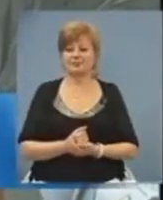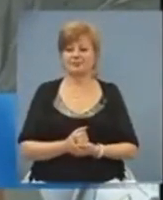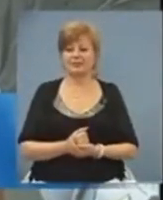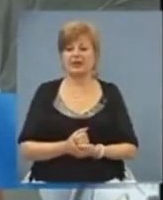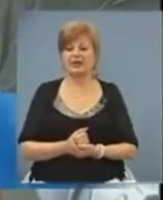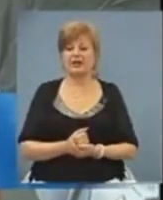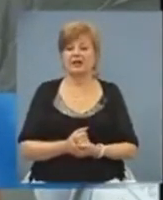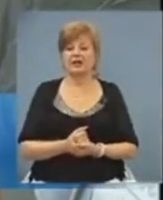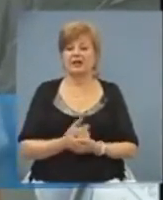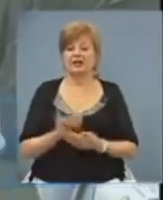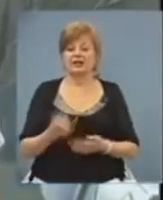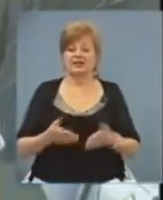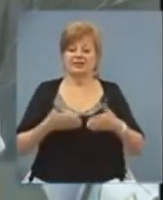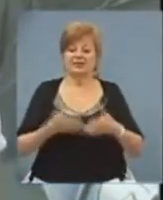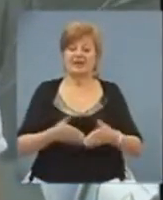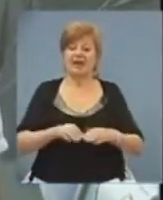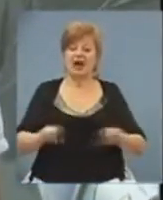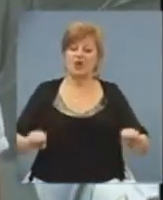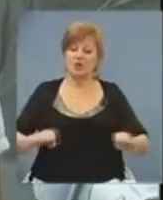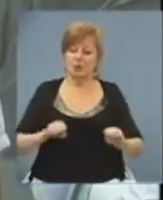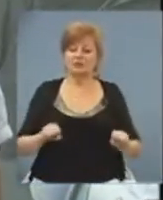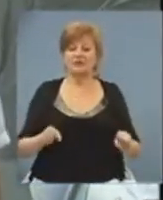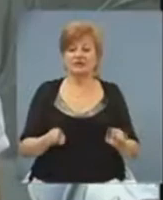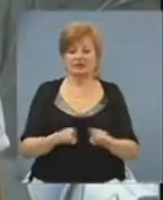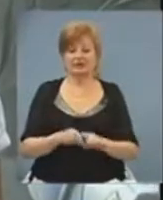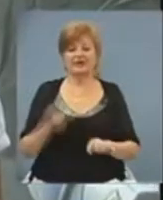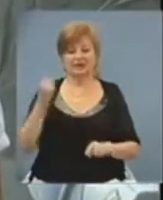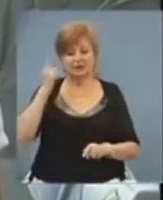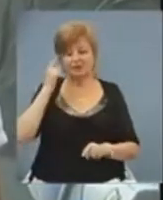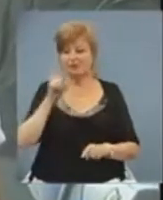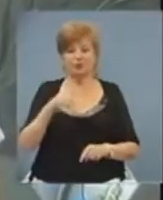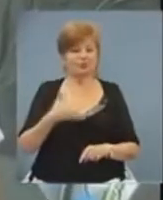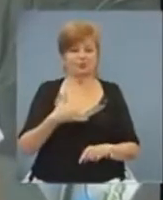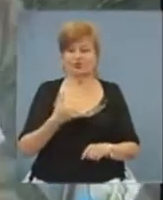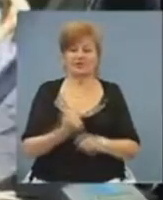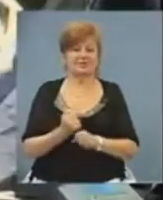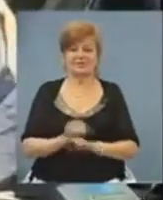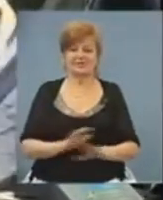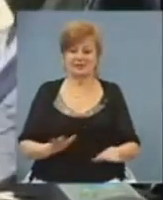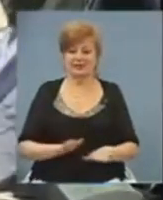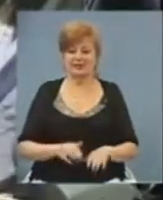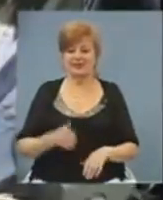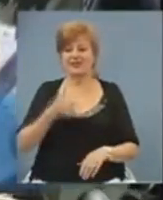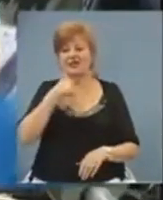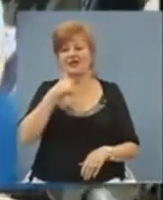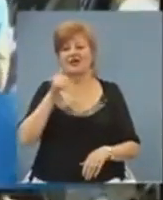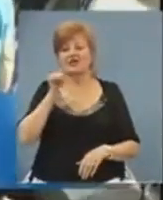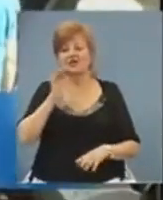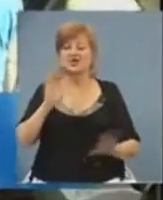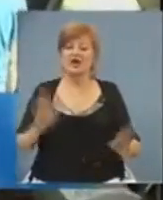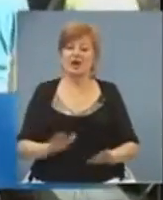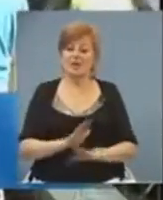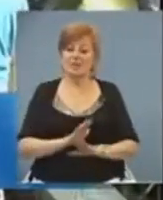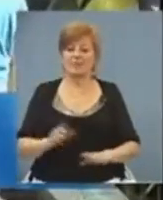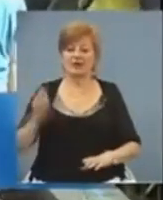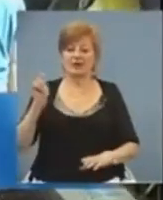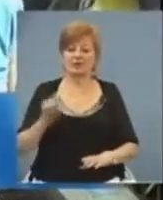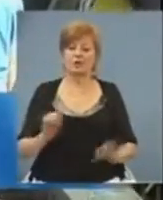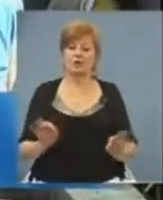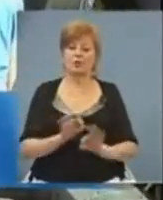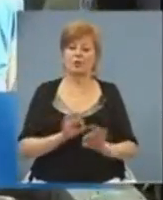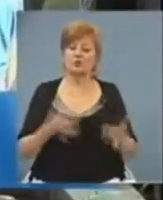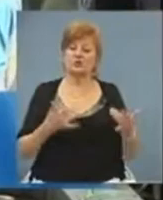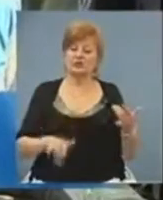И каталась на лодке, все такое, я думаю, у себя такого не сделаю. Вчора пели, приїжджали к нам